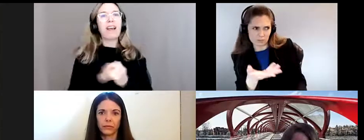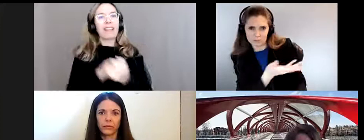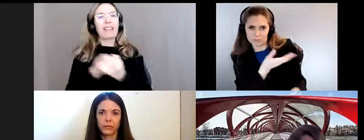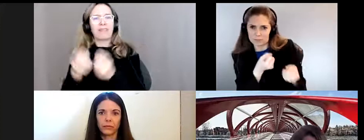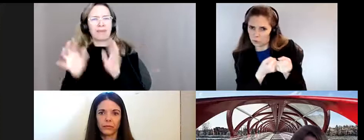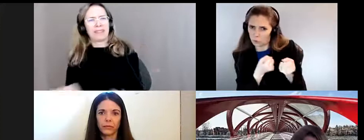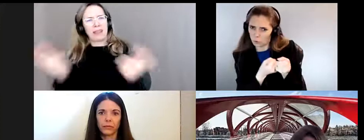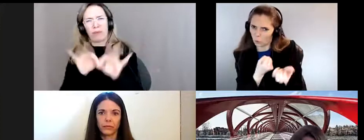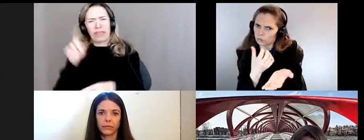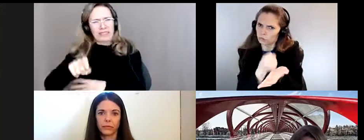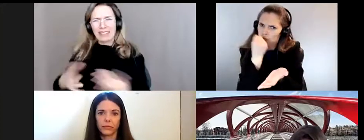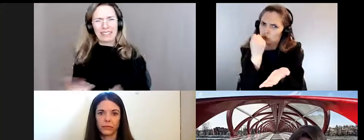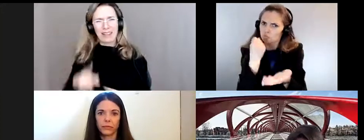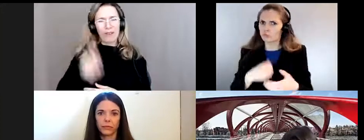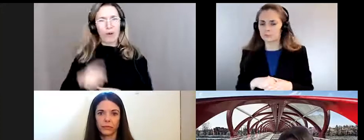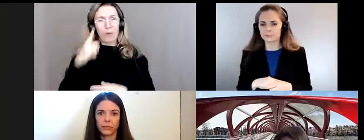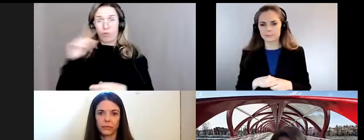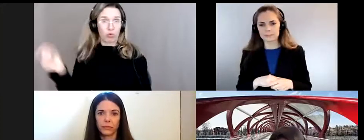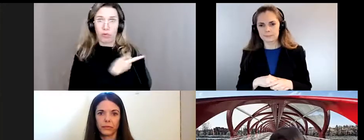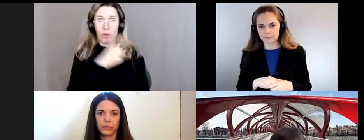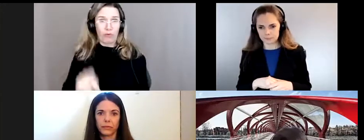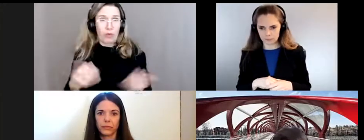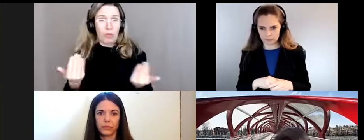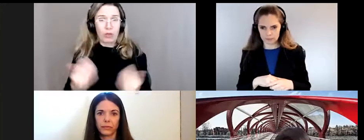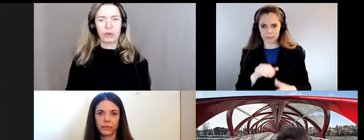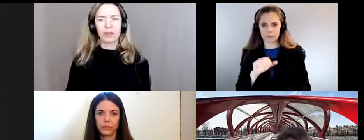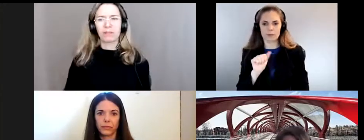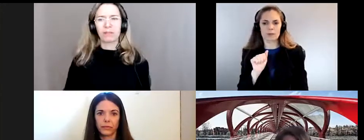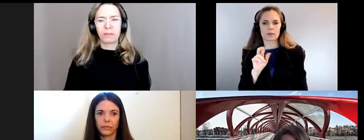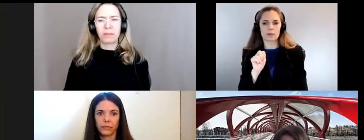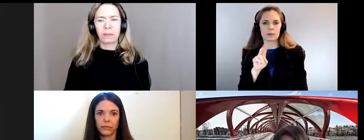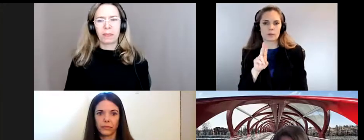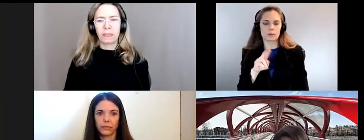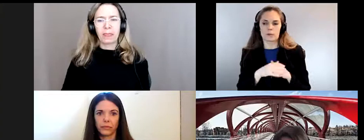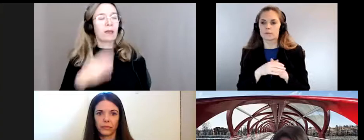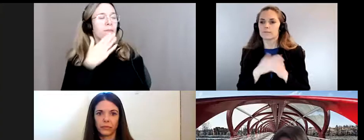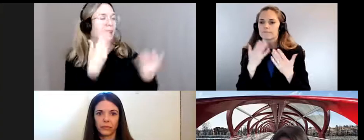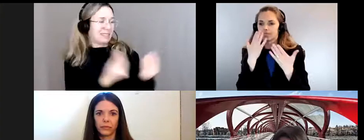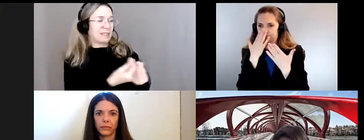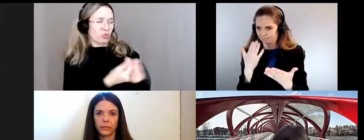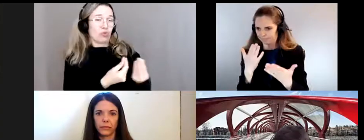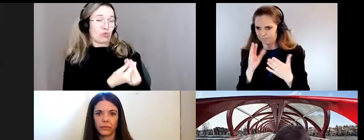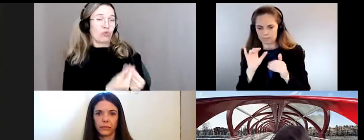essentiels pour vraiment tout le monde merci beaucoup je crois